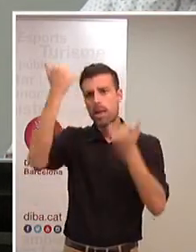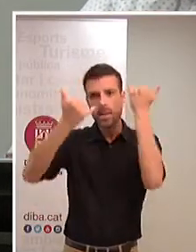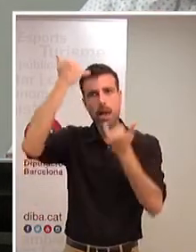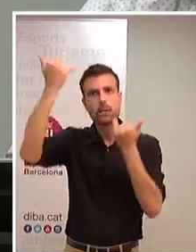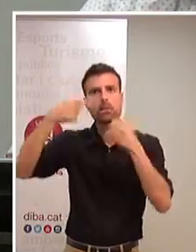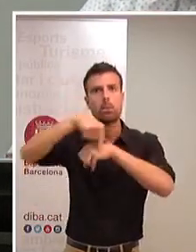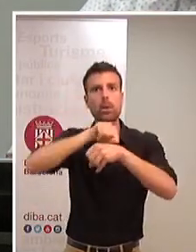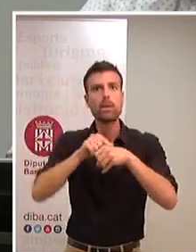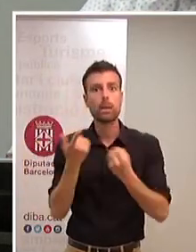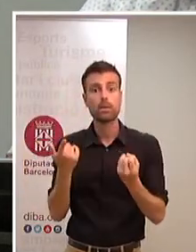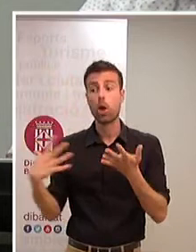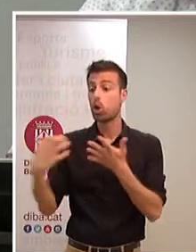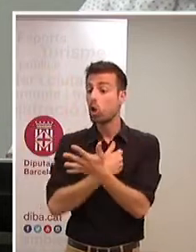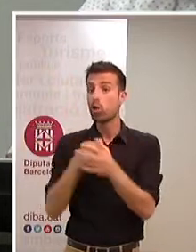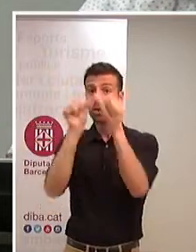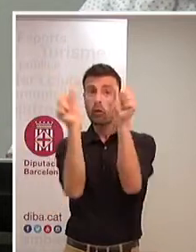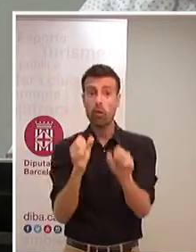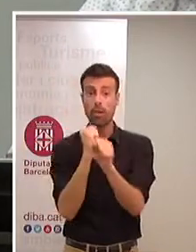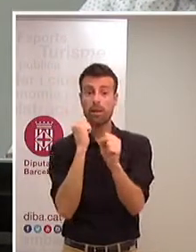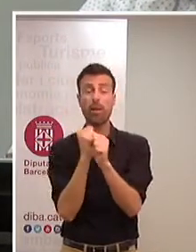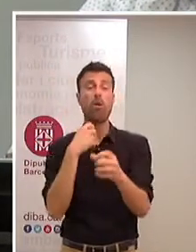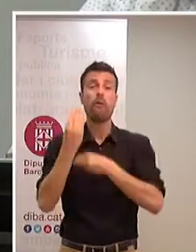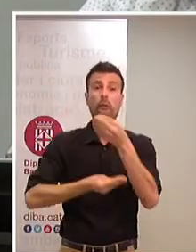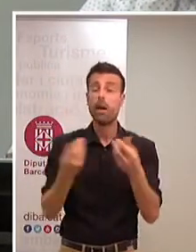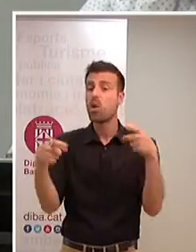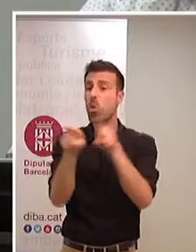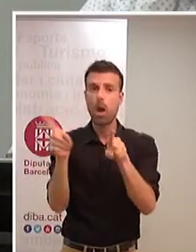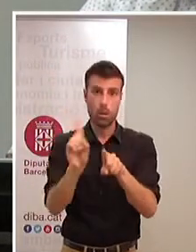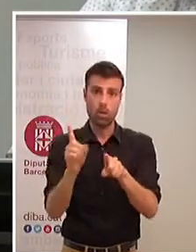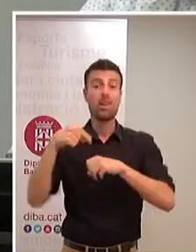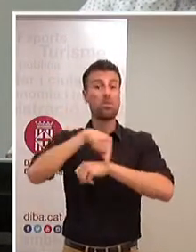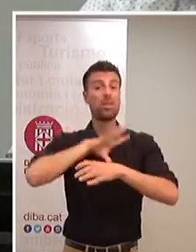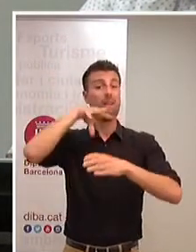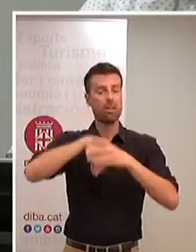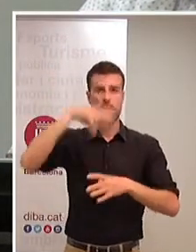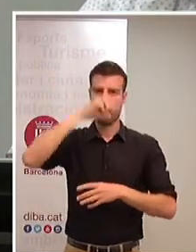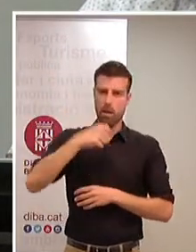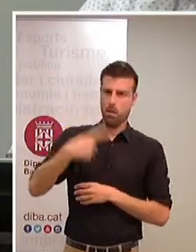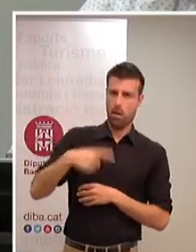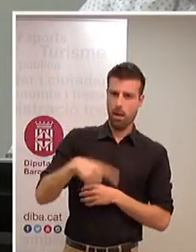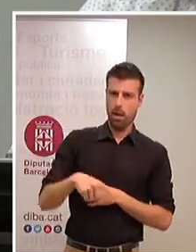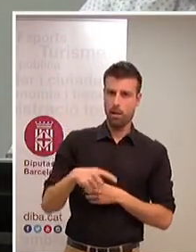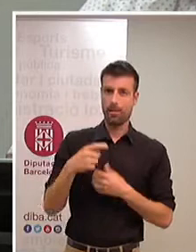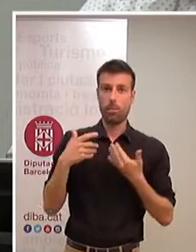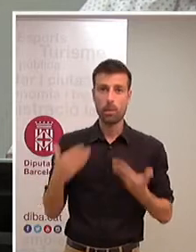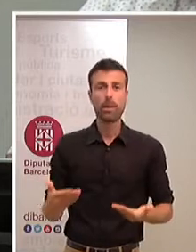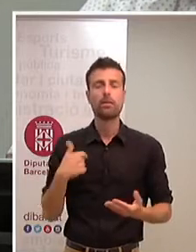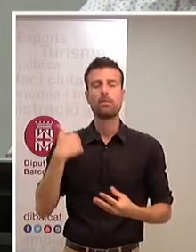tots faríem el mateix i també des de la política es cometen errors. per tant crec que